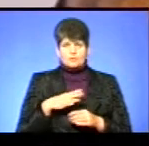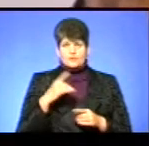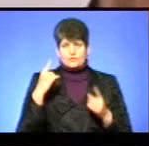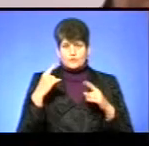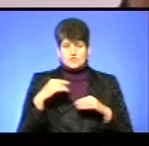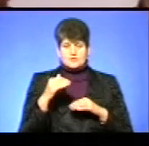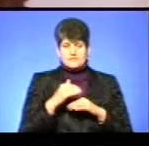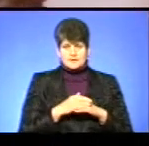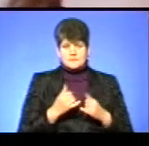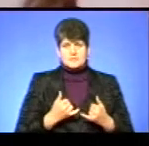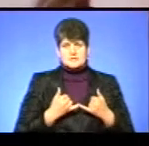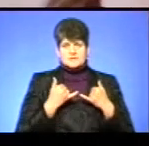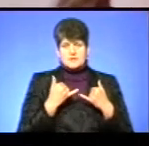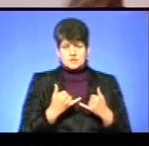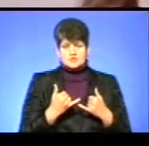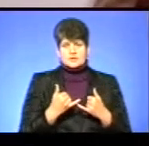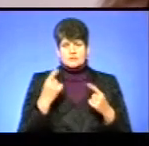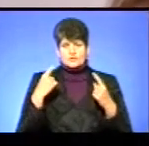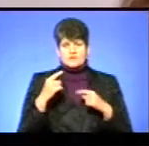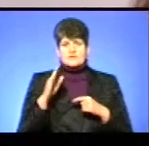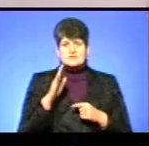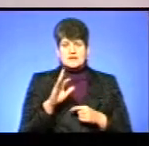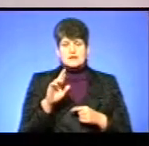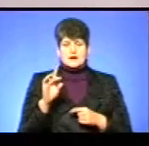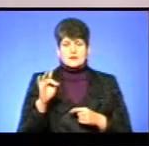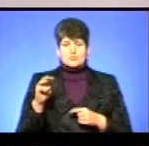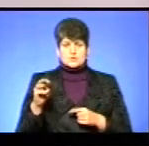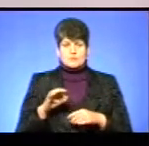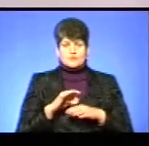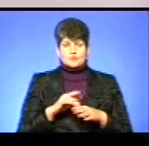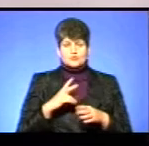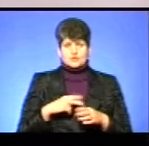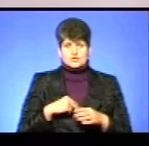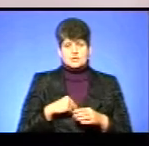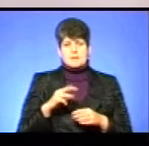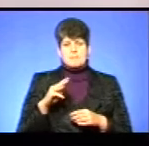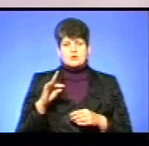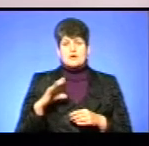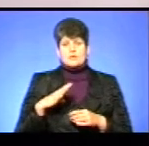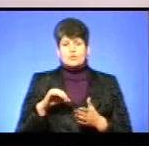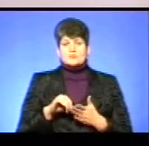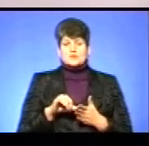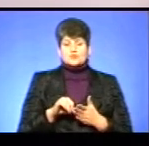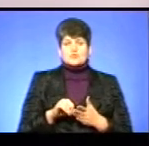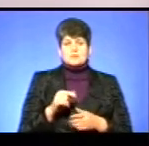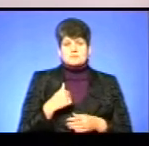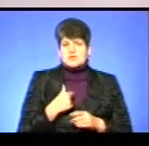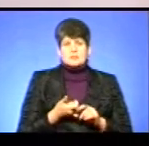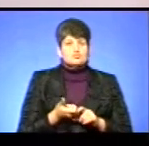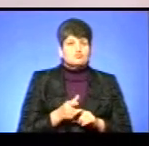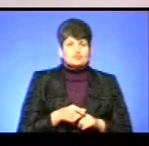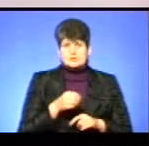вечір, присвячений творчості Василя Ярмуша, проводила його дочка Мирослава. Я був там присутній. Мені там дуже